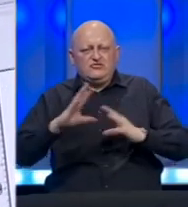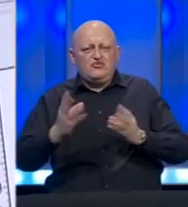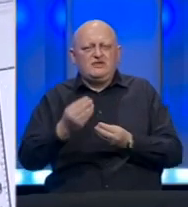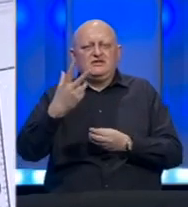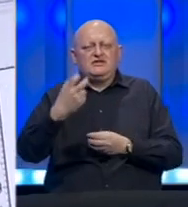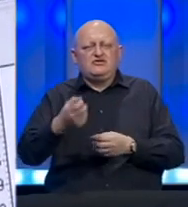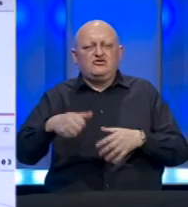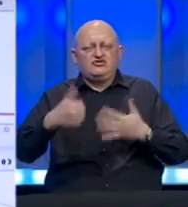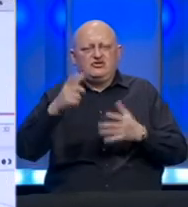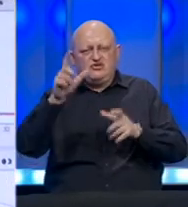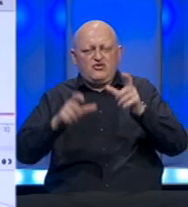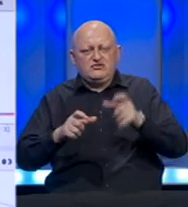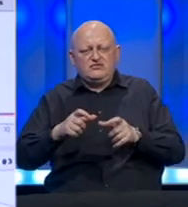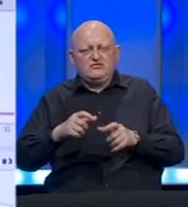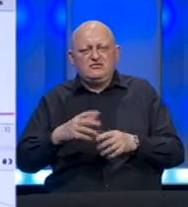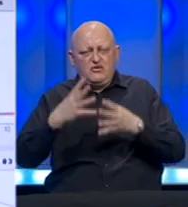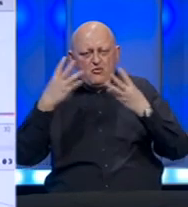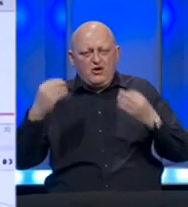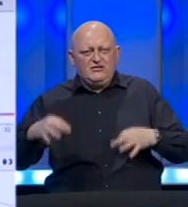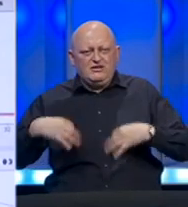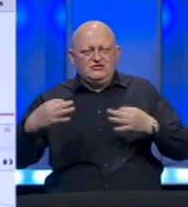tri stotine šest osoba oporavljeno.